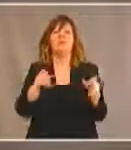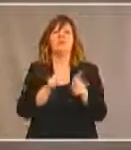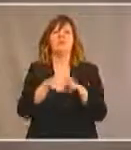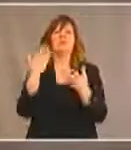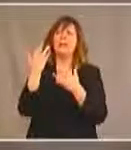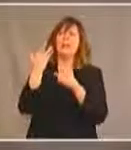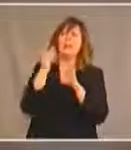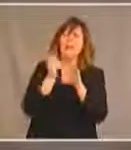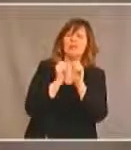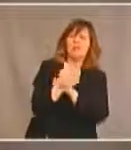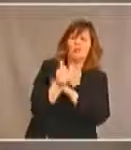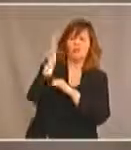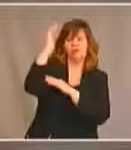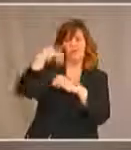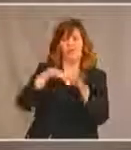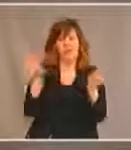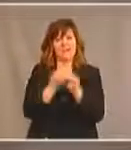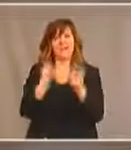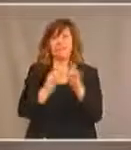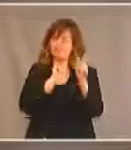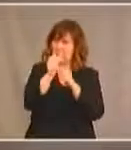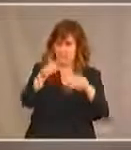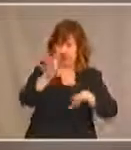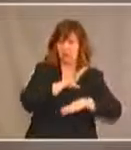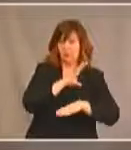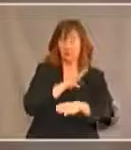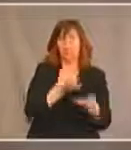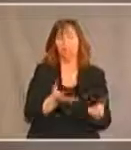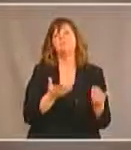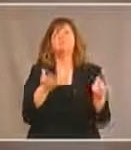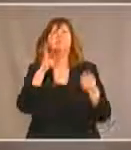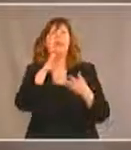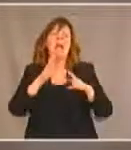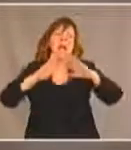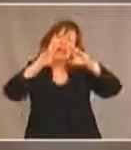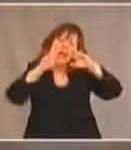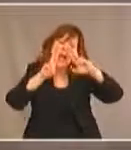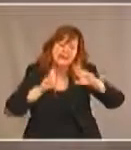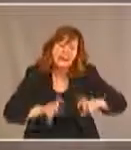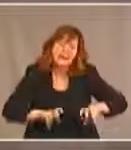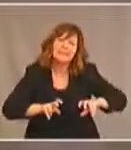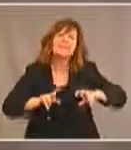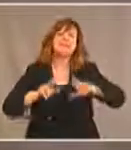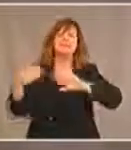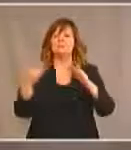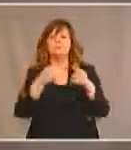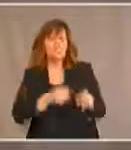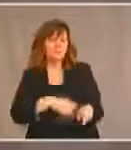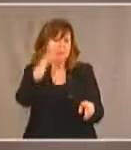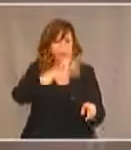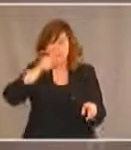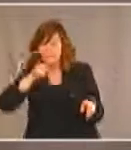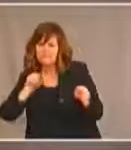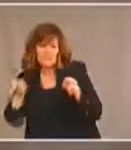chefs en Assemblée. Alors, bien qu'on parle d'une analyse comparative basée sur le sexe et le genre,